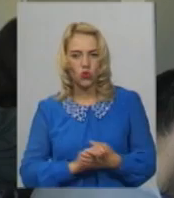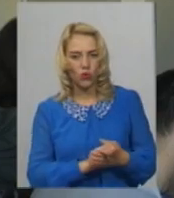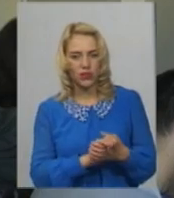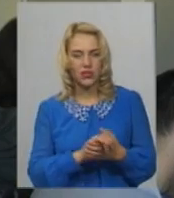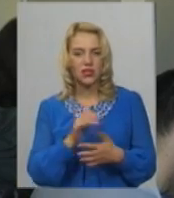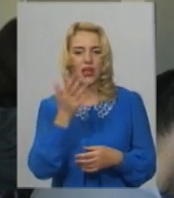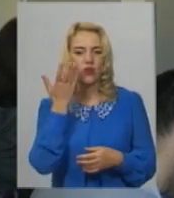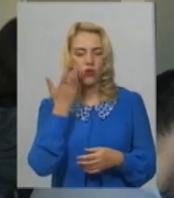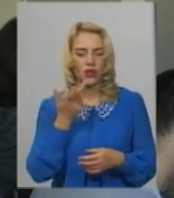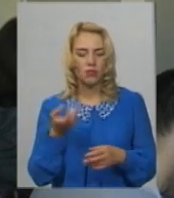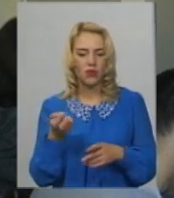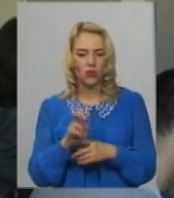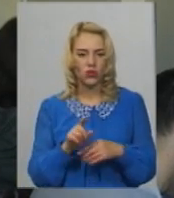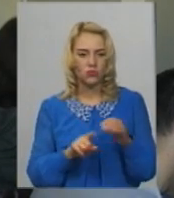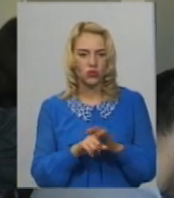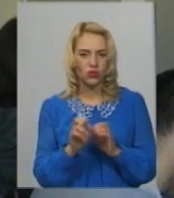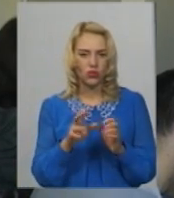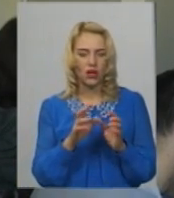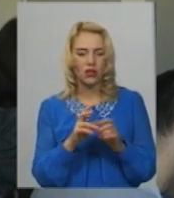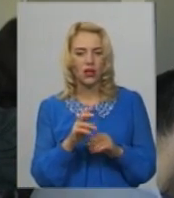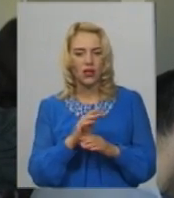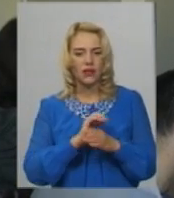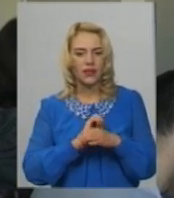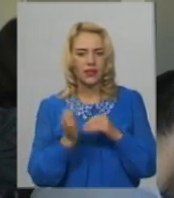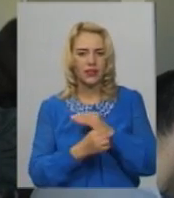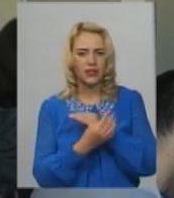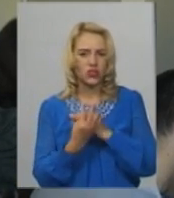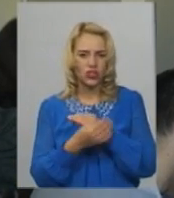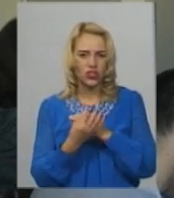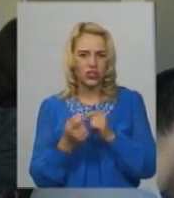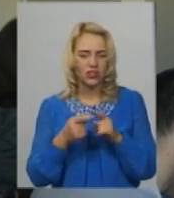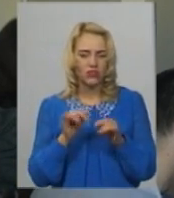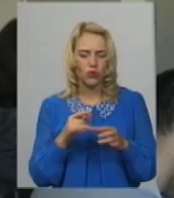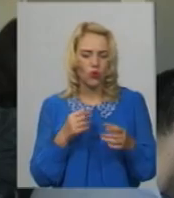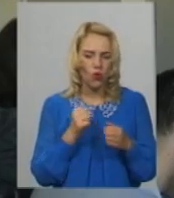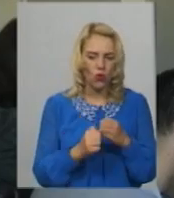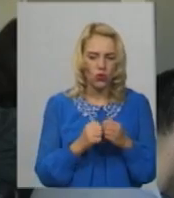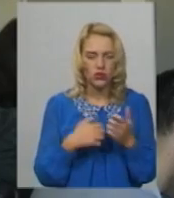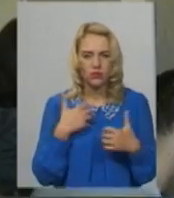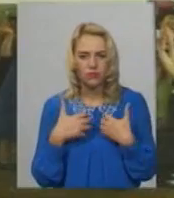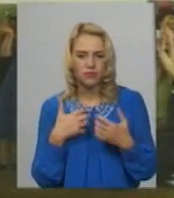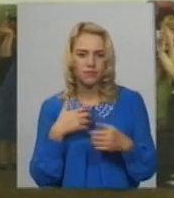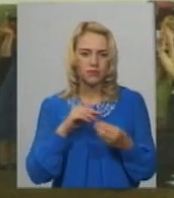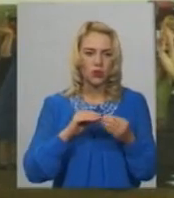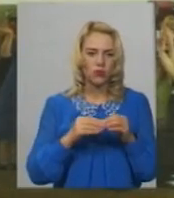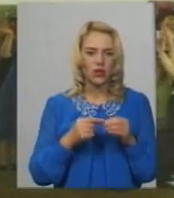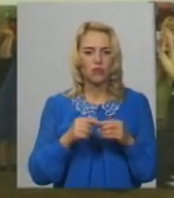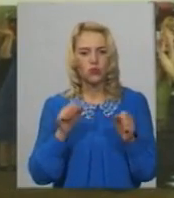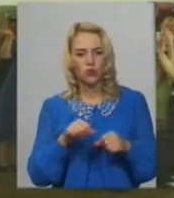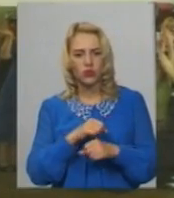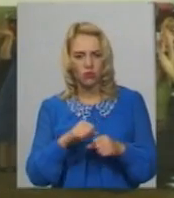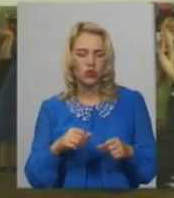І коли приходять спочатку такі, як їжачки, кожен в своїх проблемах, в своїх страхах, зможе, не зможе, кожен зможе.